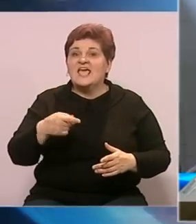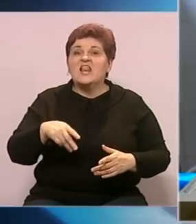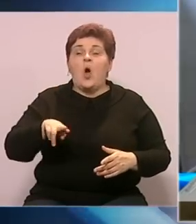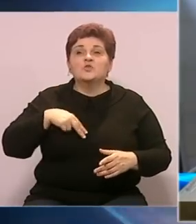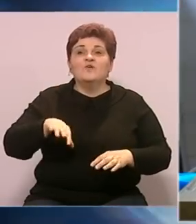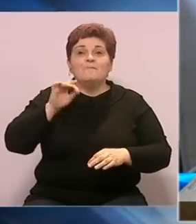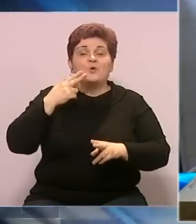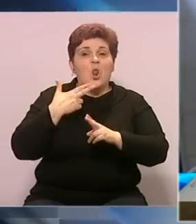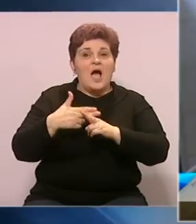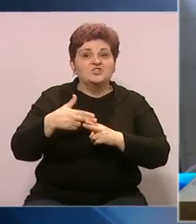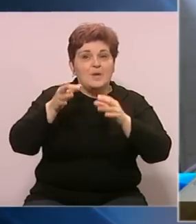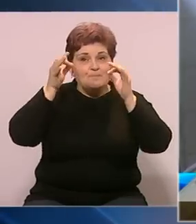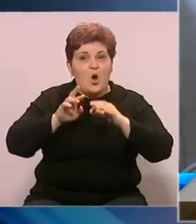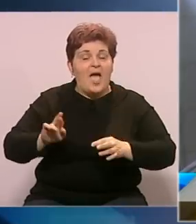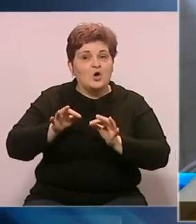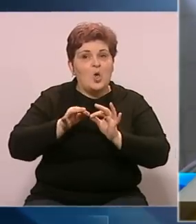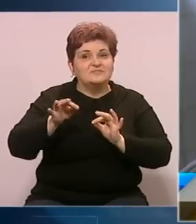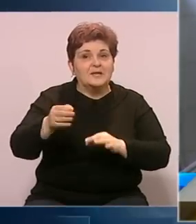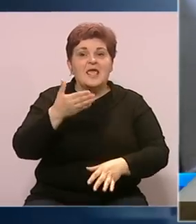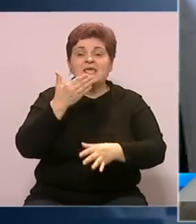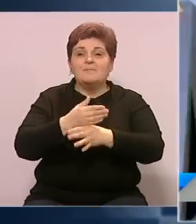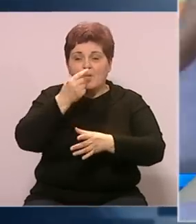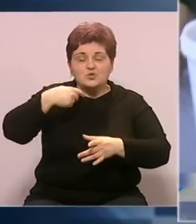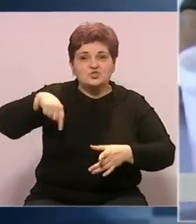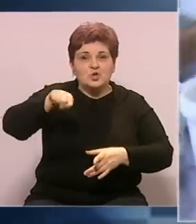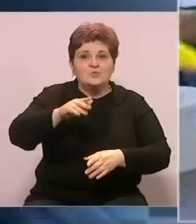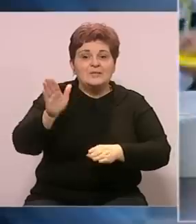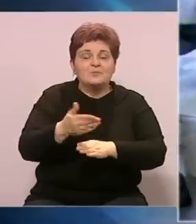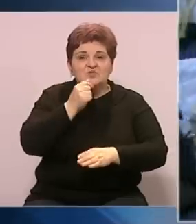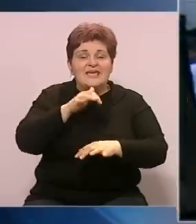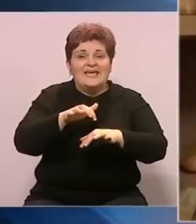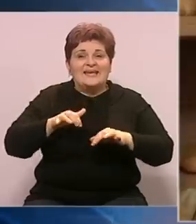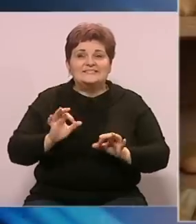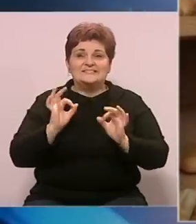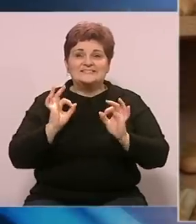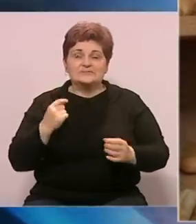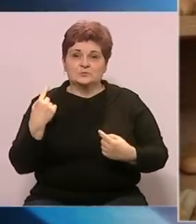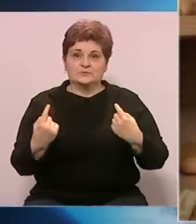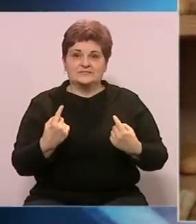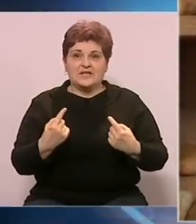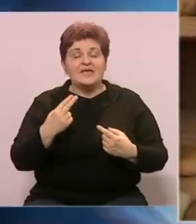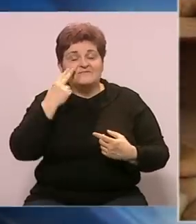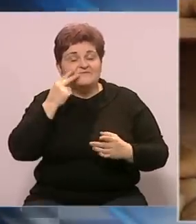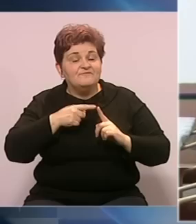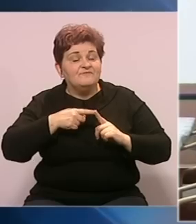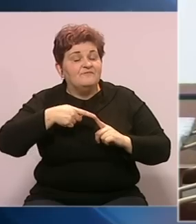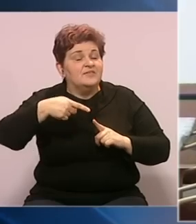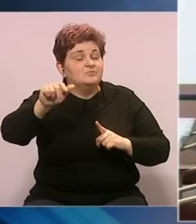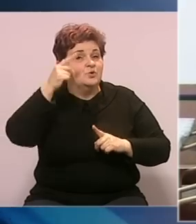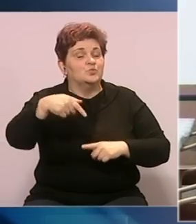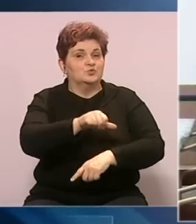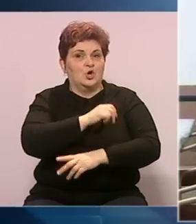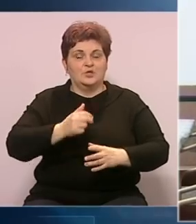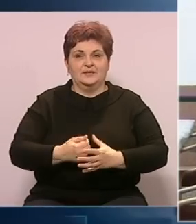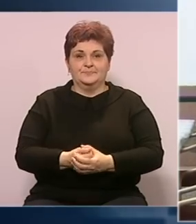pronaći rješenja poštujući ekonomske mjere i pomoći stanovništvu da prevaziđe krizu do stabilizacije situacije, vidjet ćemo u narednoj godini.